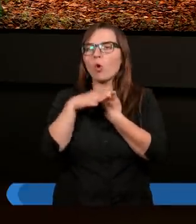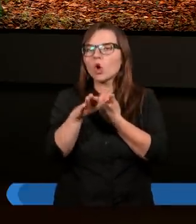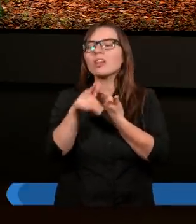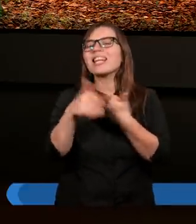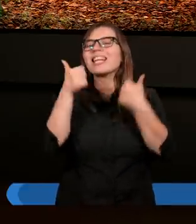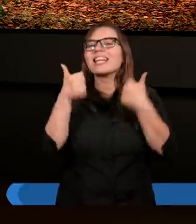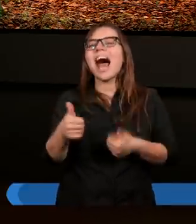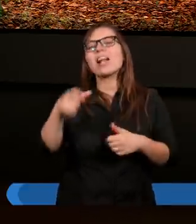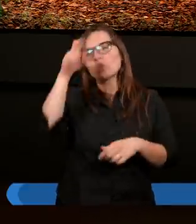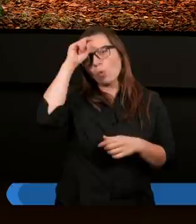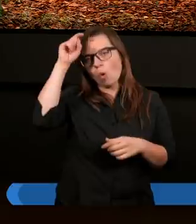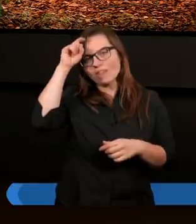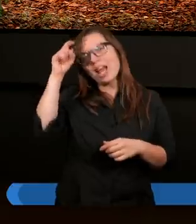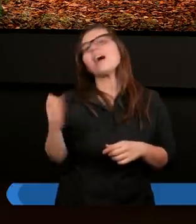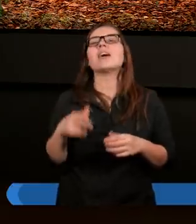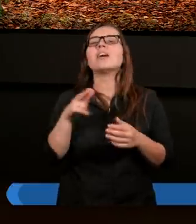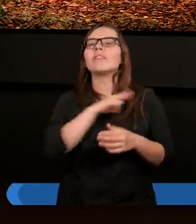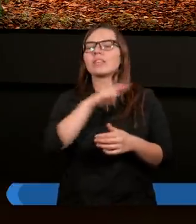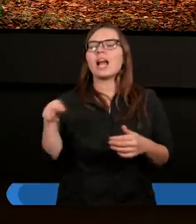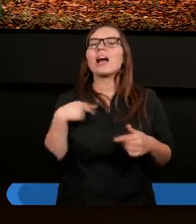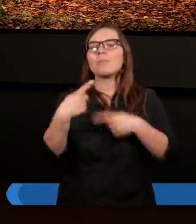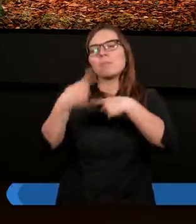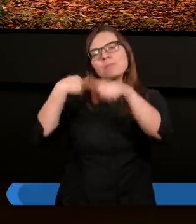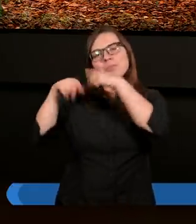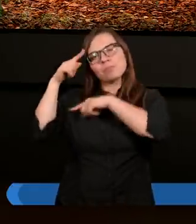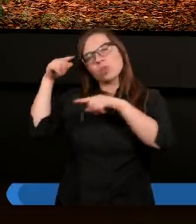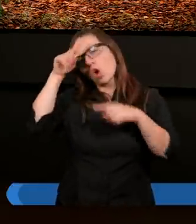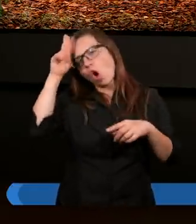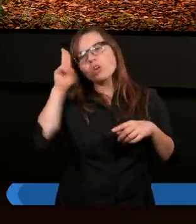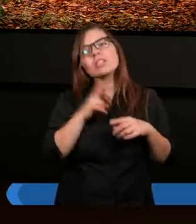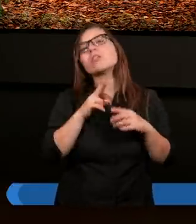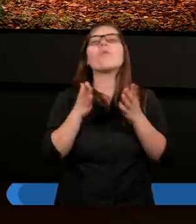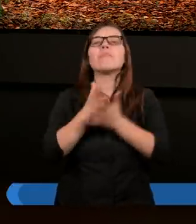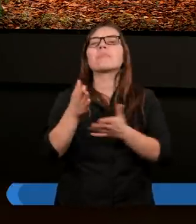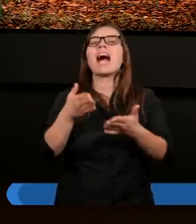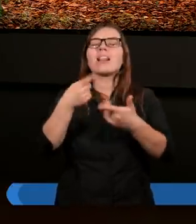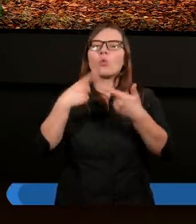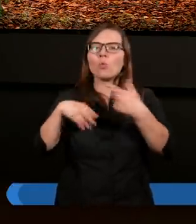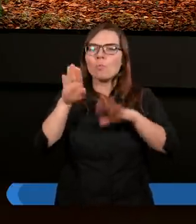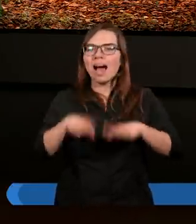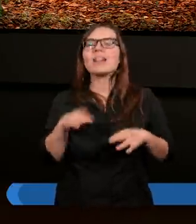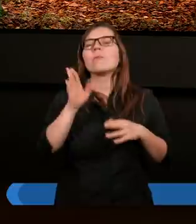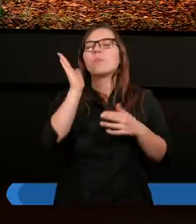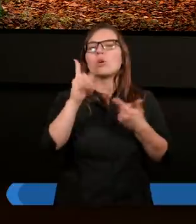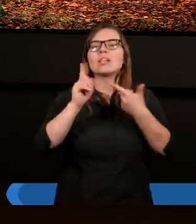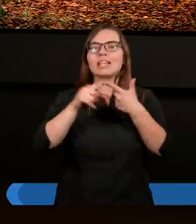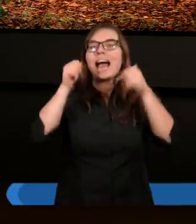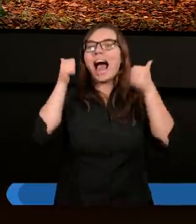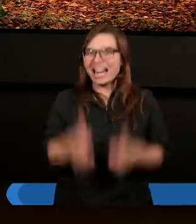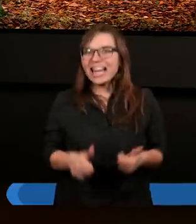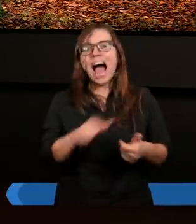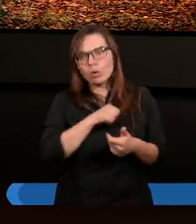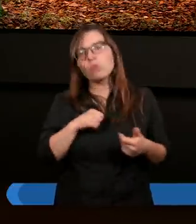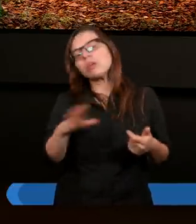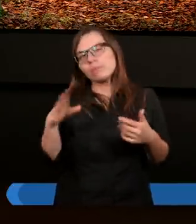człowieka, naszych prarodziców przed upadkiem w grzech. Potem stało się